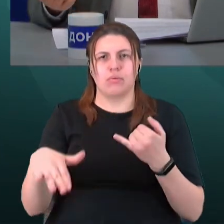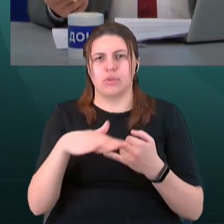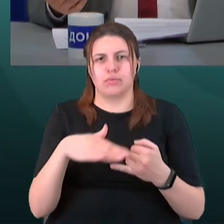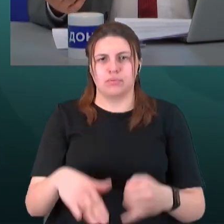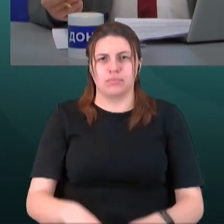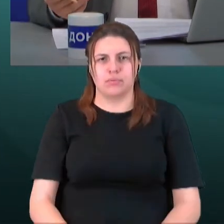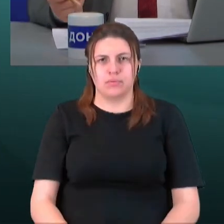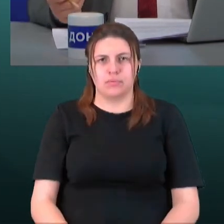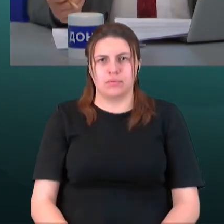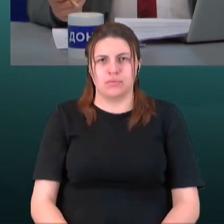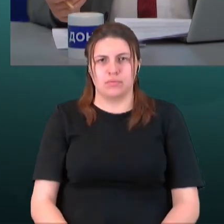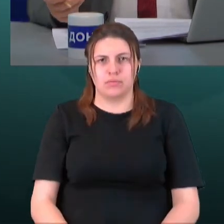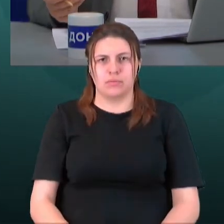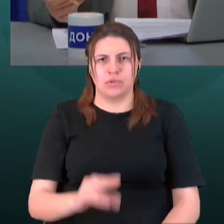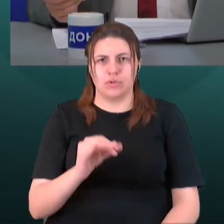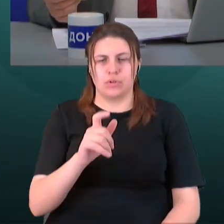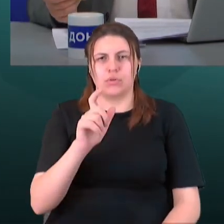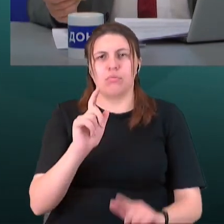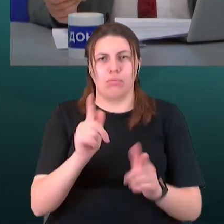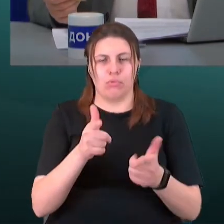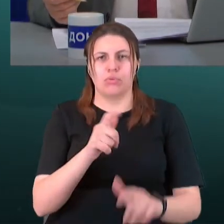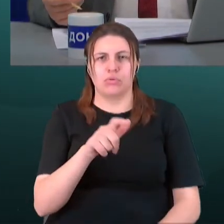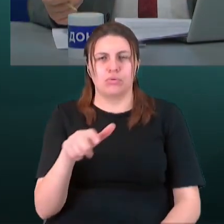Чи погодяться люди продати свої землі?